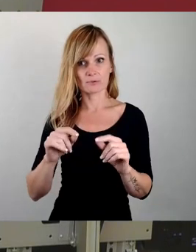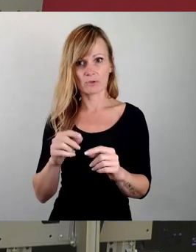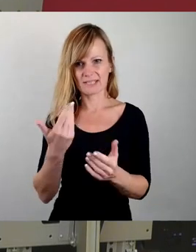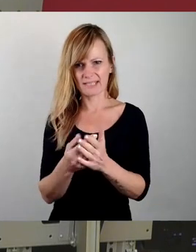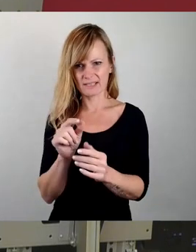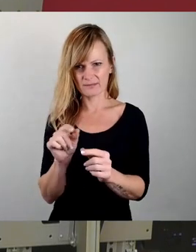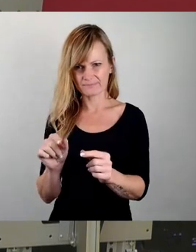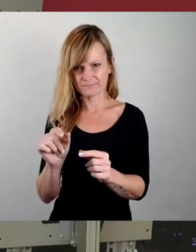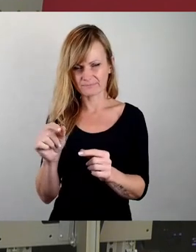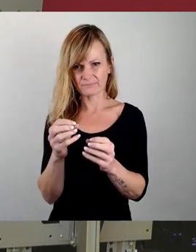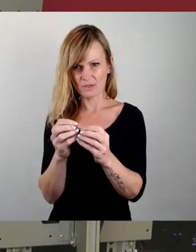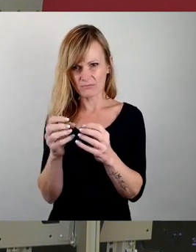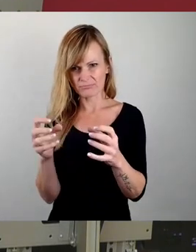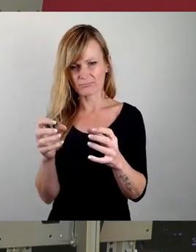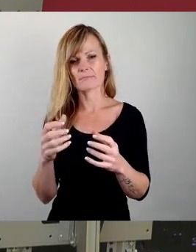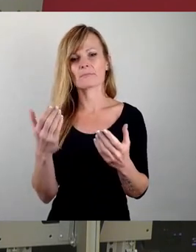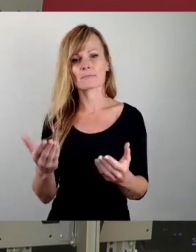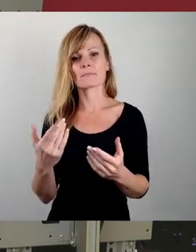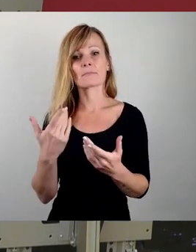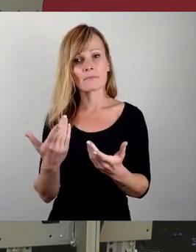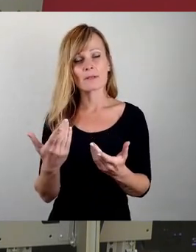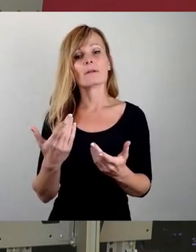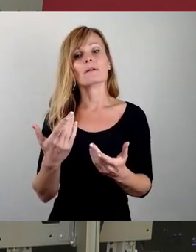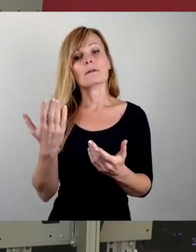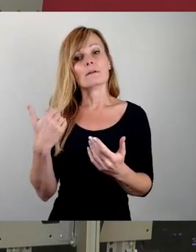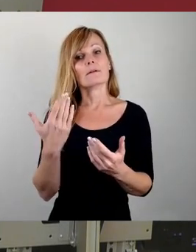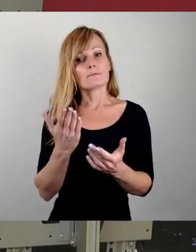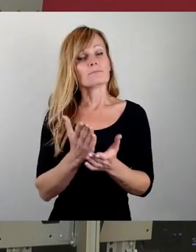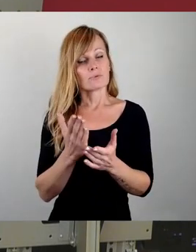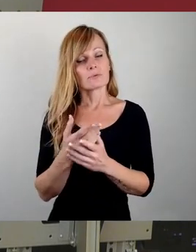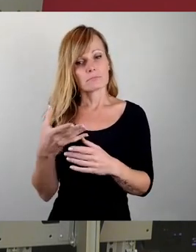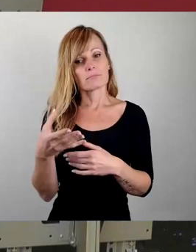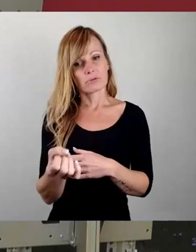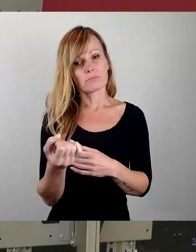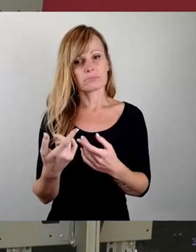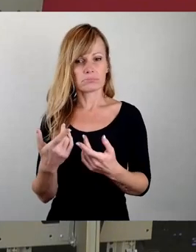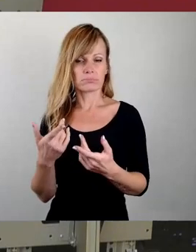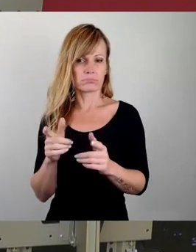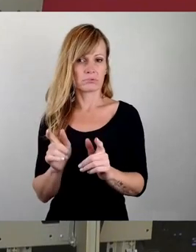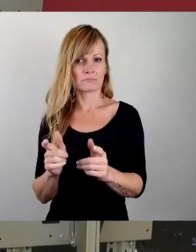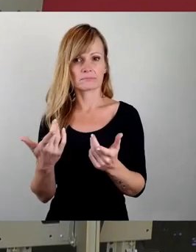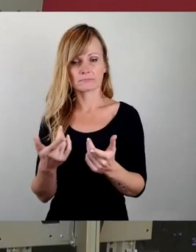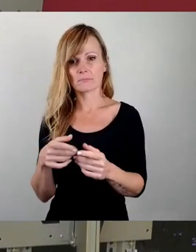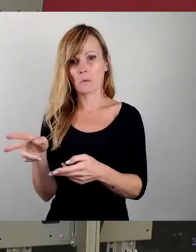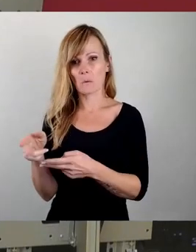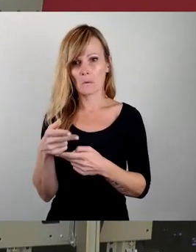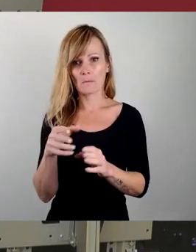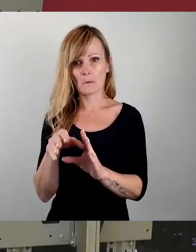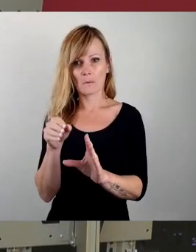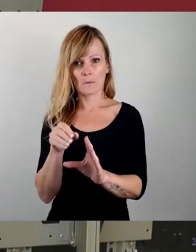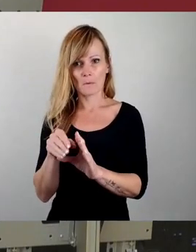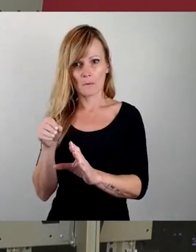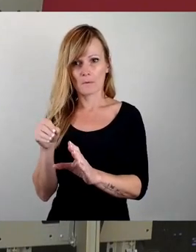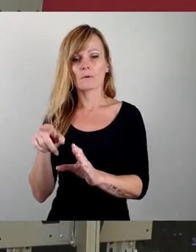Beginn kleine Klümpchenbildung, hätte man durchaus auch schon reagieren können. Damals noch das Granulat absaugen können und neues Granulat drauf